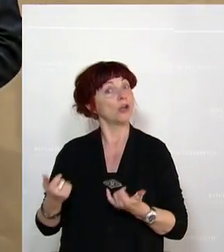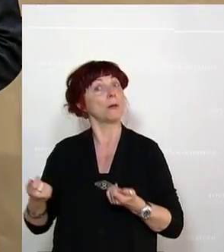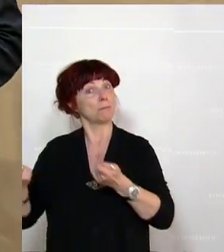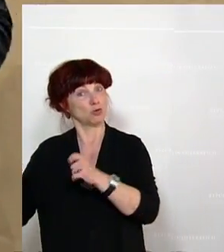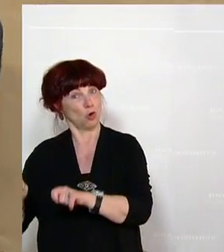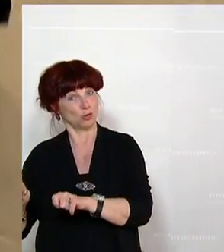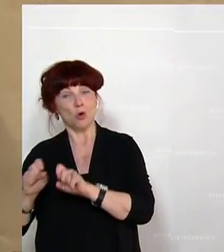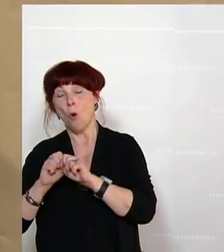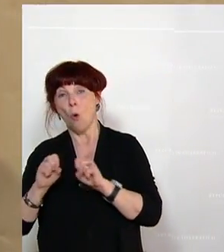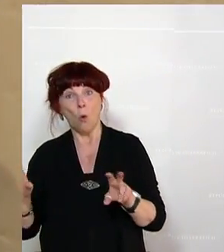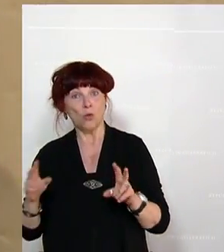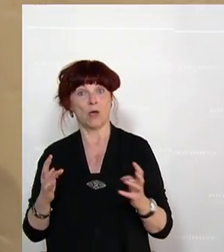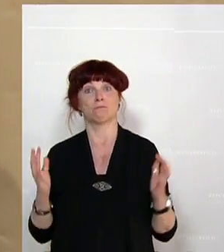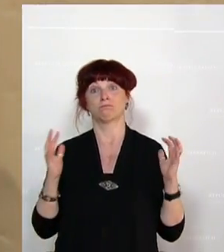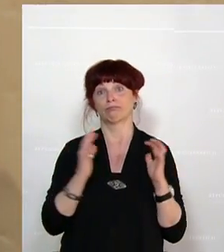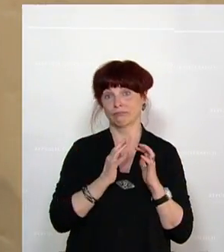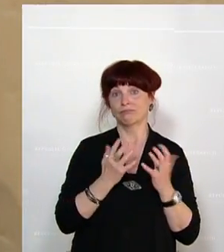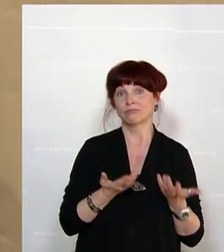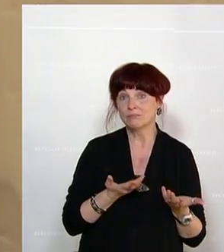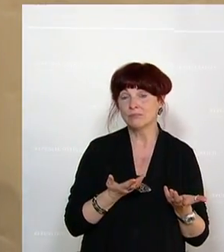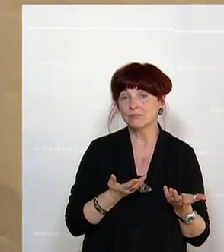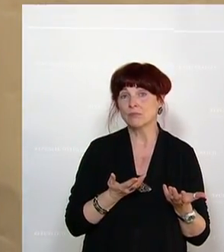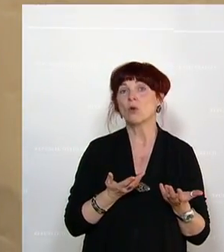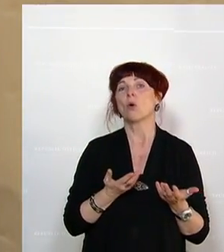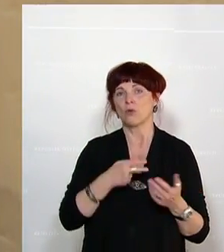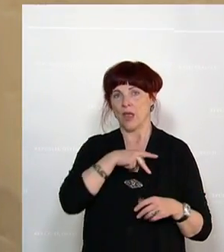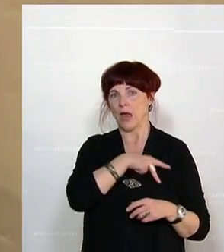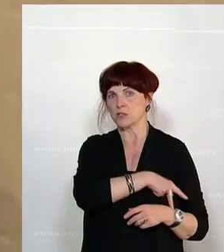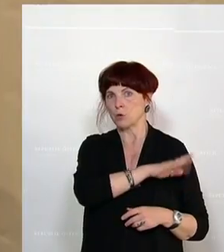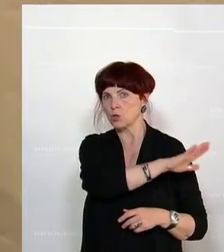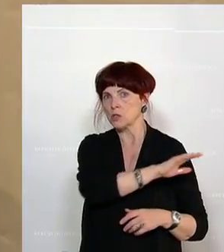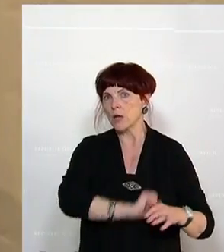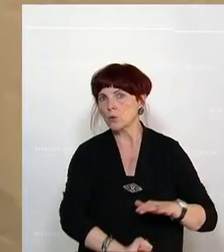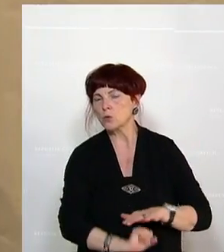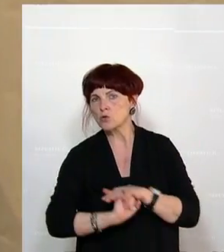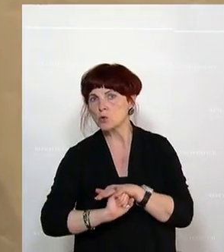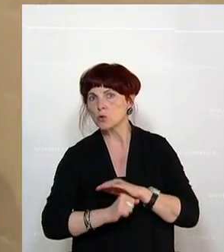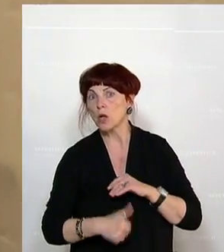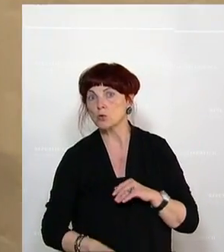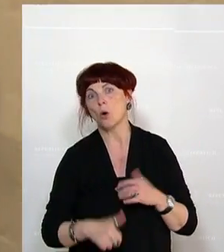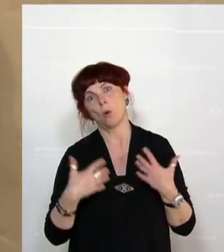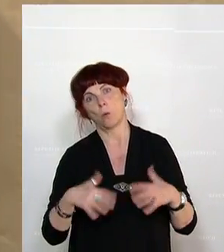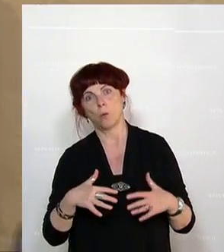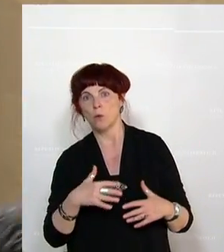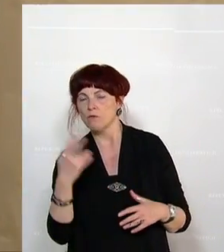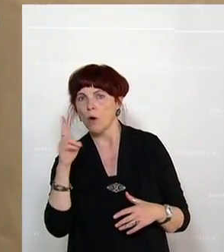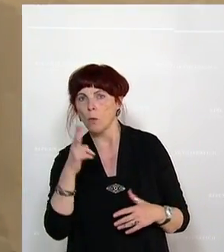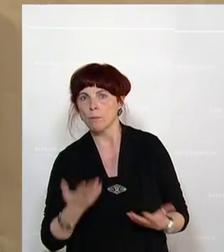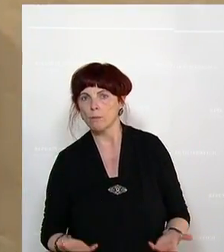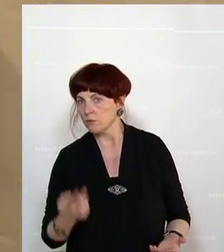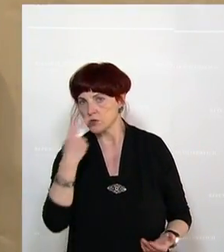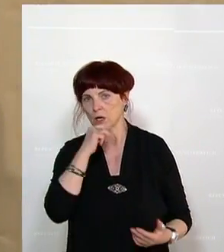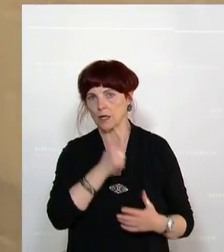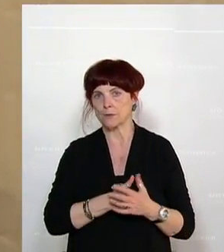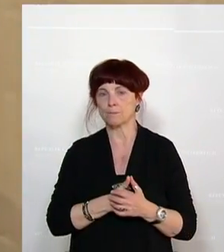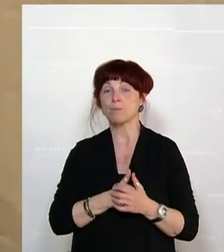werden möchte. Unter Unterstützung der SPÖ, was mir ebenfalls vollkommen unbegreiflich ist. Und ich möchte nun ein bisschen inhaltlich auf das eingehen,